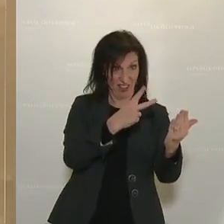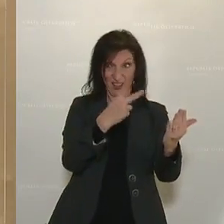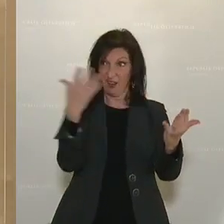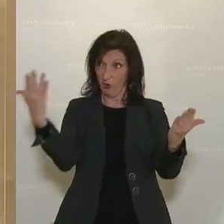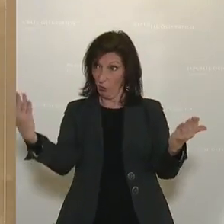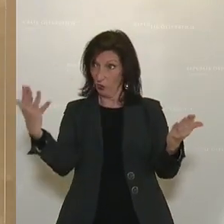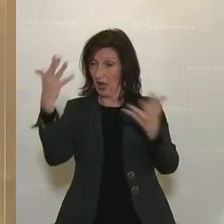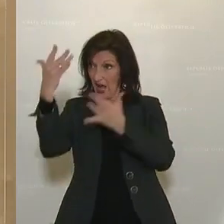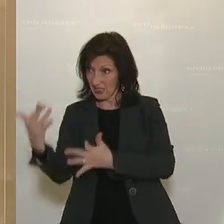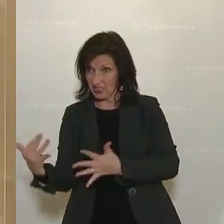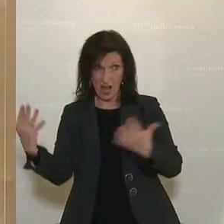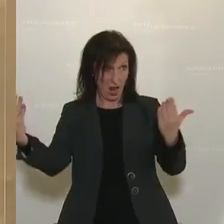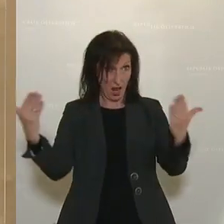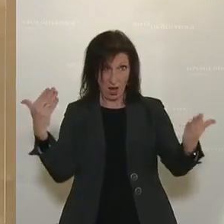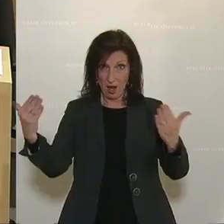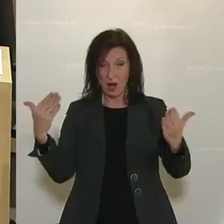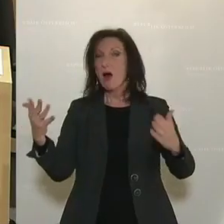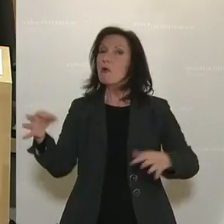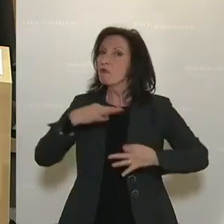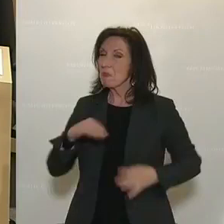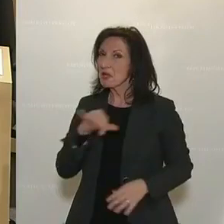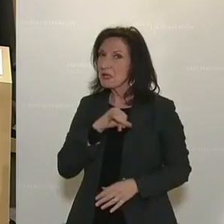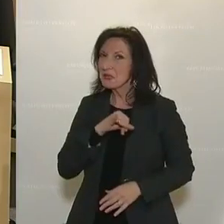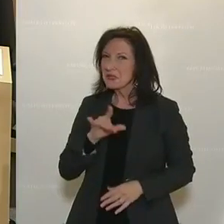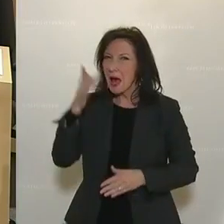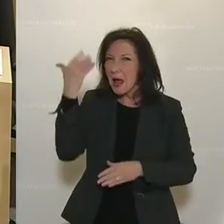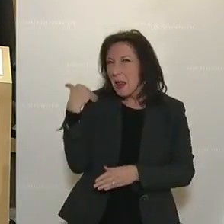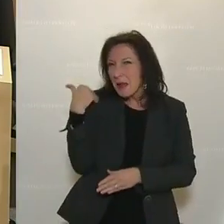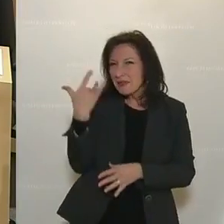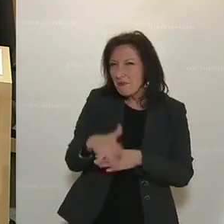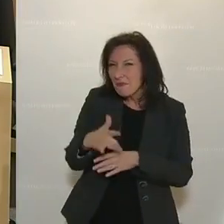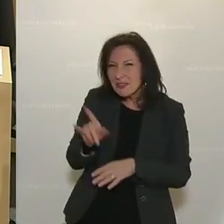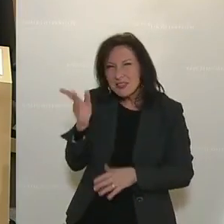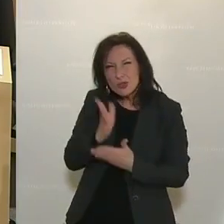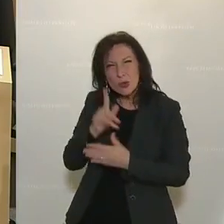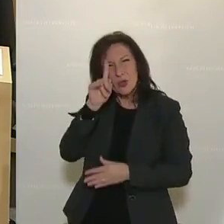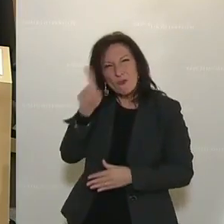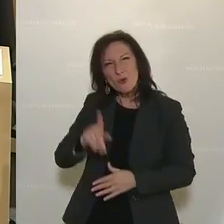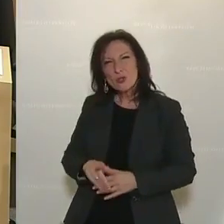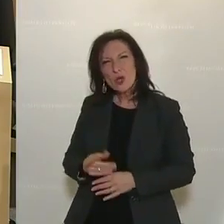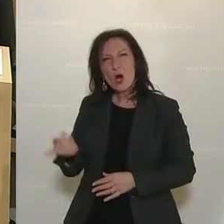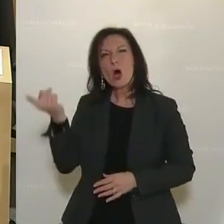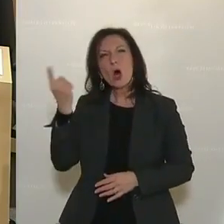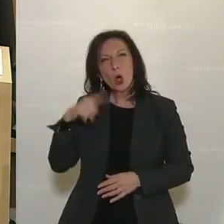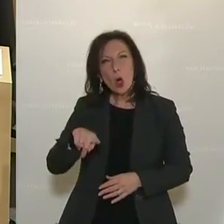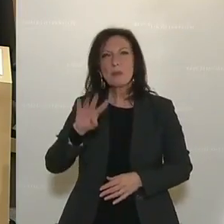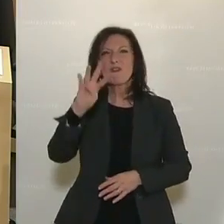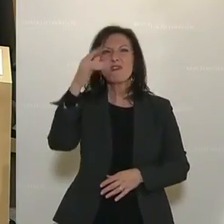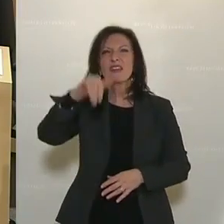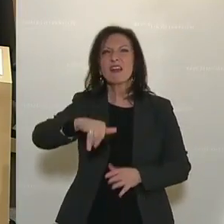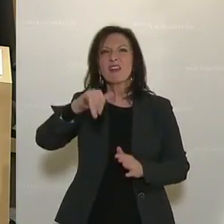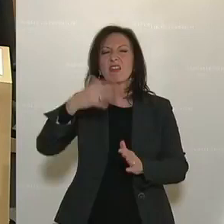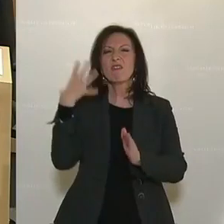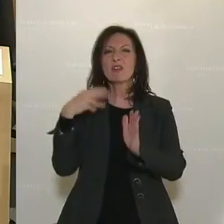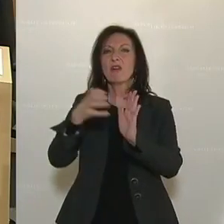dieser Maßnahmen. Und das finde ich jetzt interessant, dass Sie am letzten Freitag schon gewusst haben, dass es eine neuerliche Verlängerung am 4. Jänner